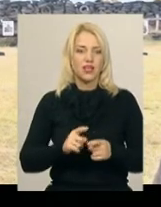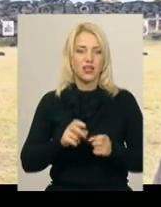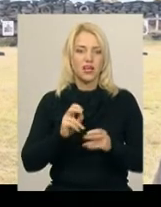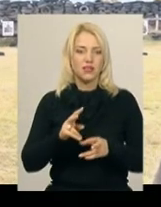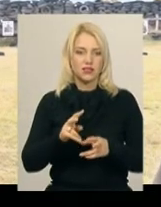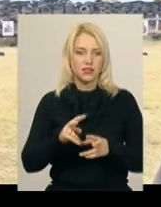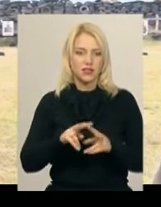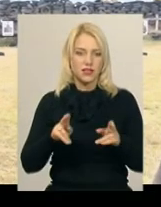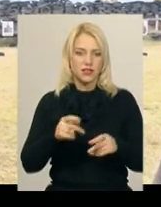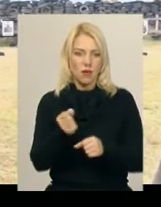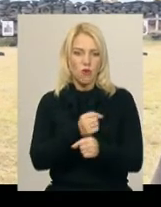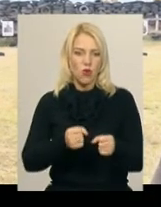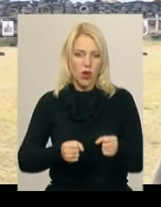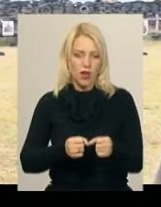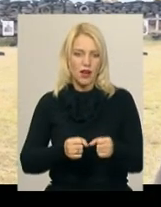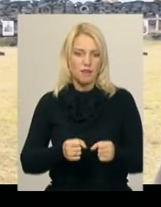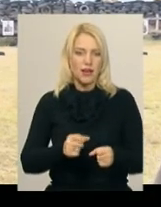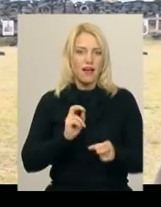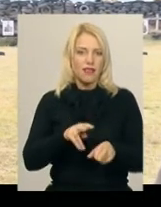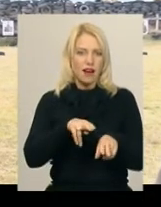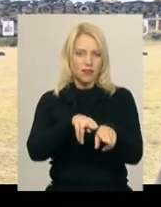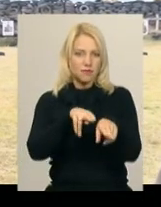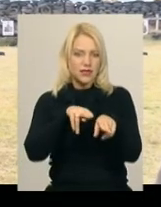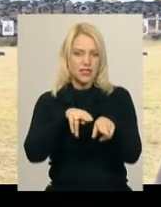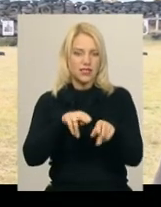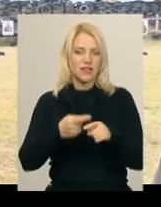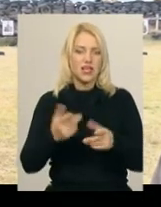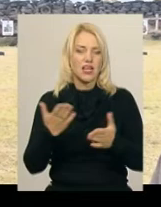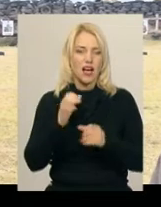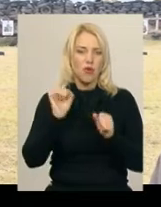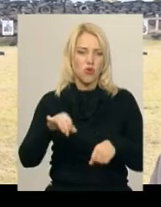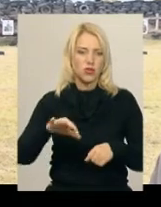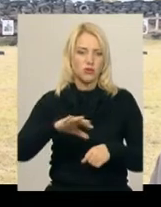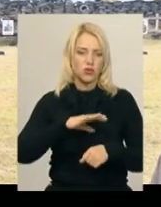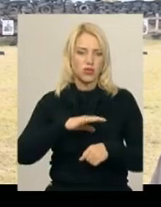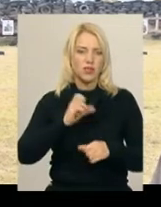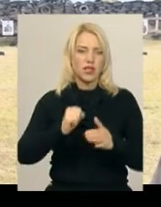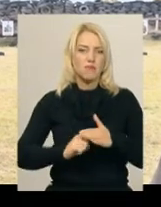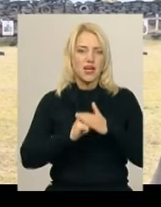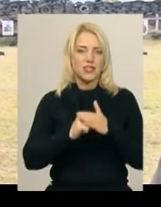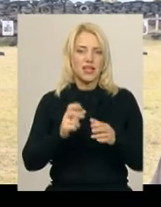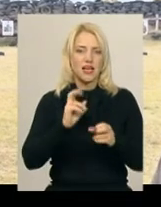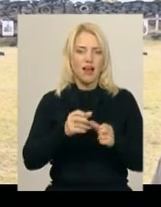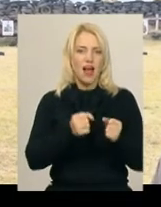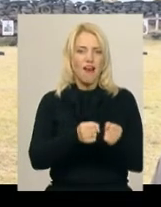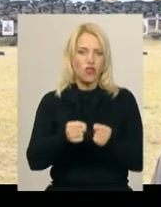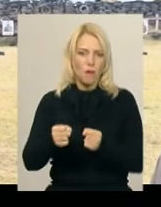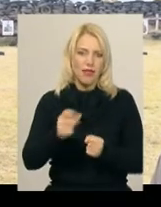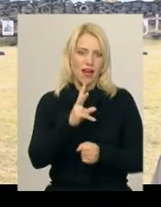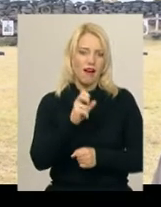Тобто таке, як мисливський карабін, це зброя, яка може на базі, наприклад, автомата Калашникова, чи